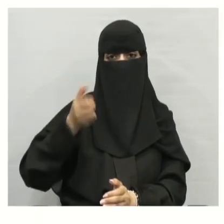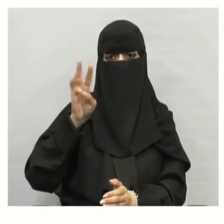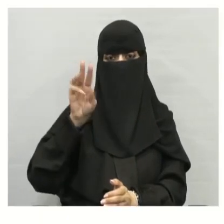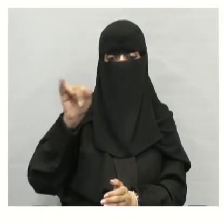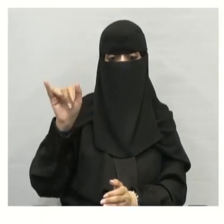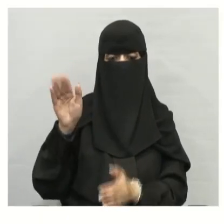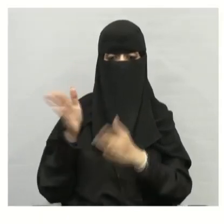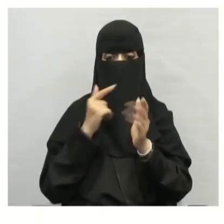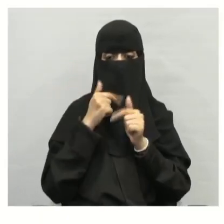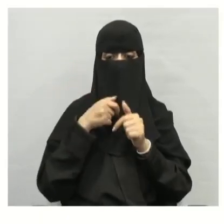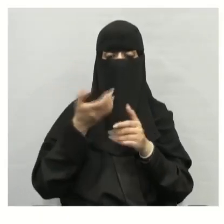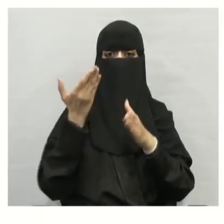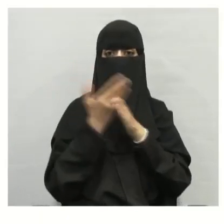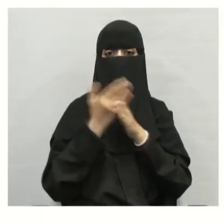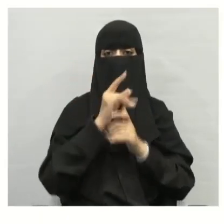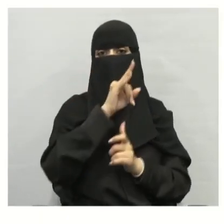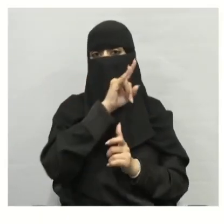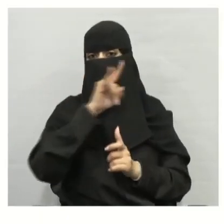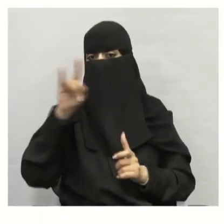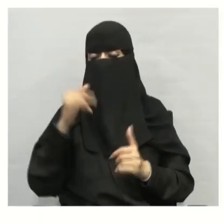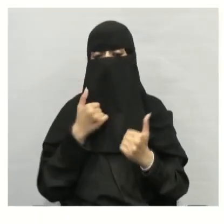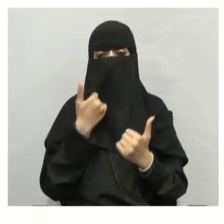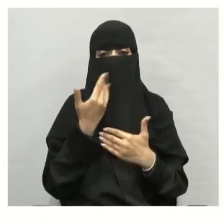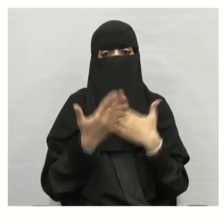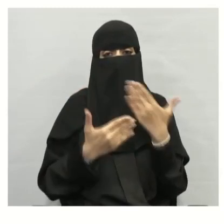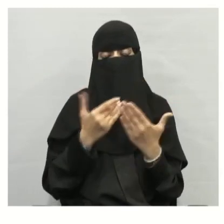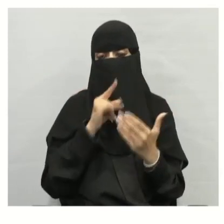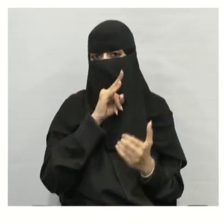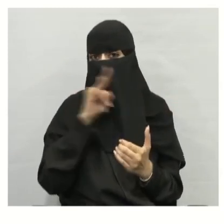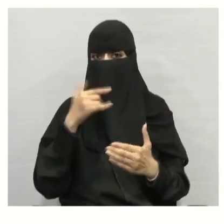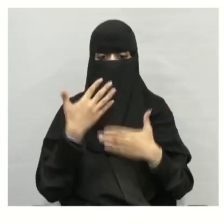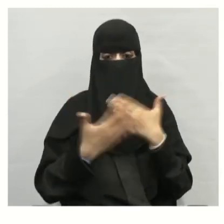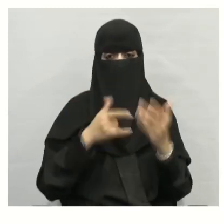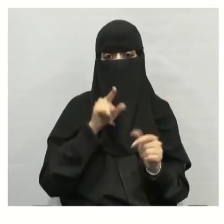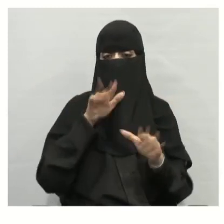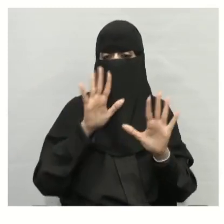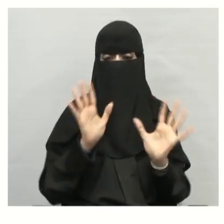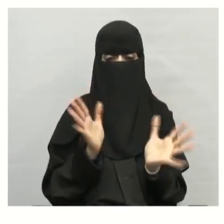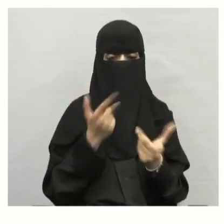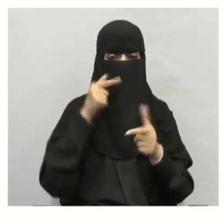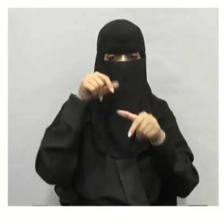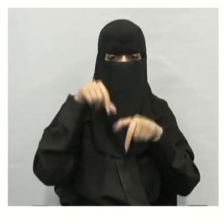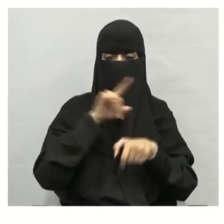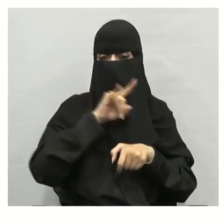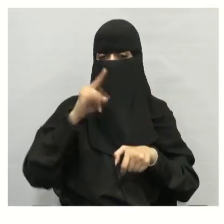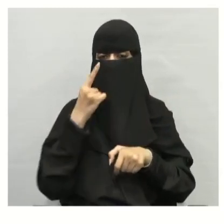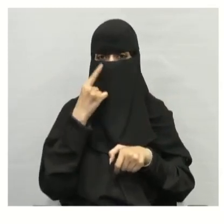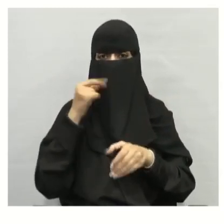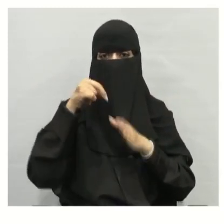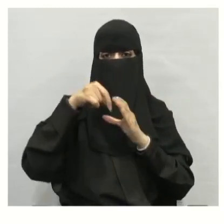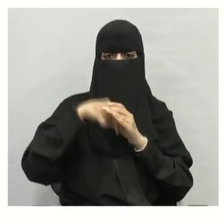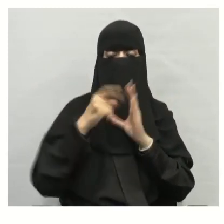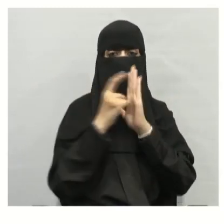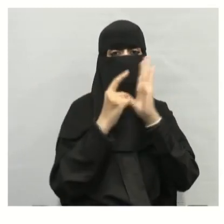ننتقل إلى العوامل اللاحيوية هي الأشياء غير الحية في النظام البيئي